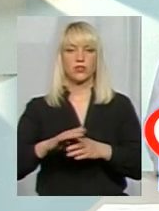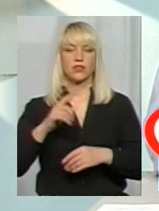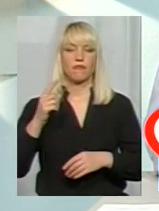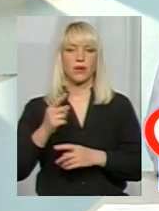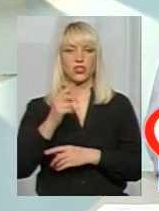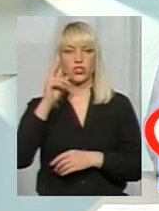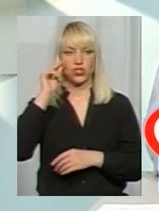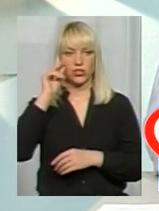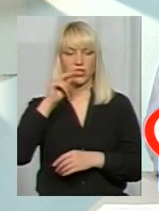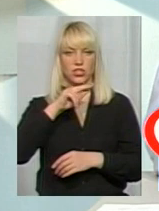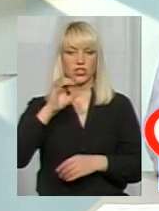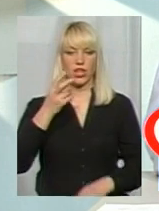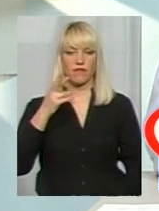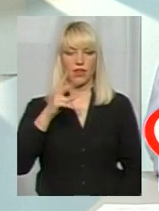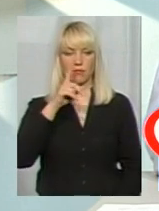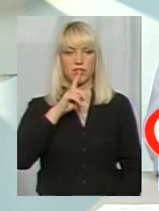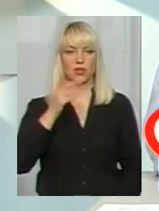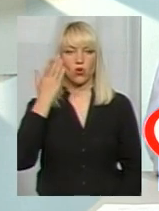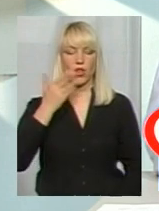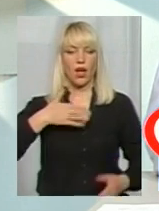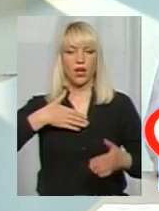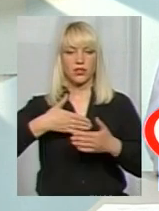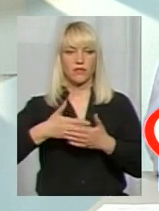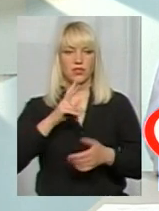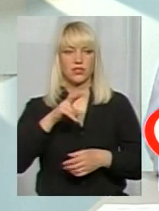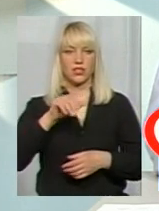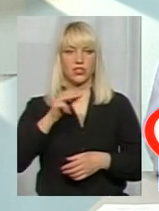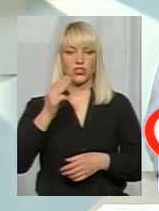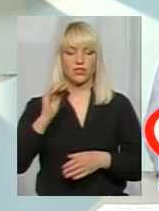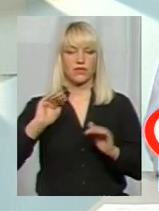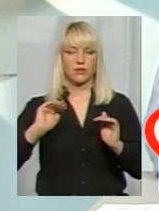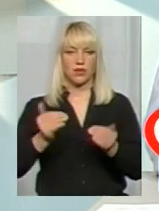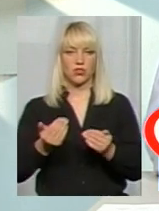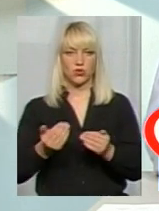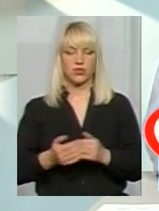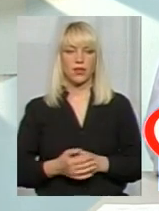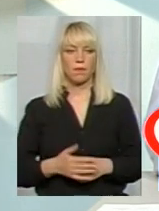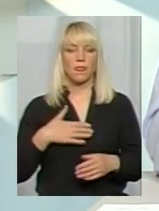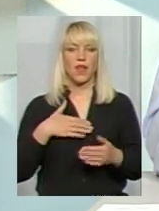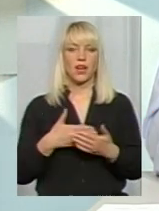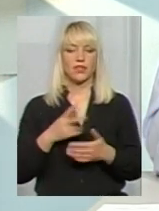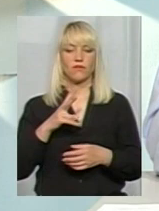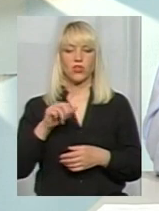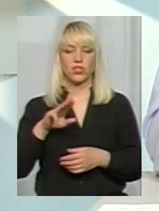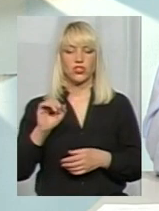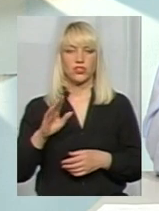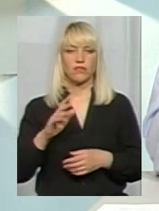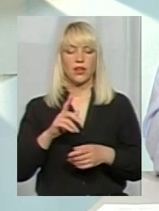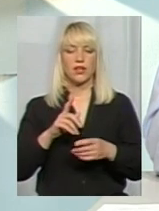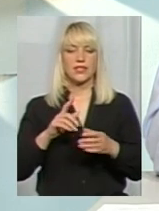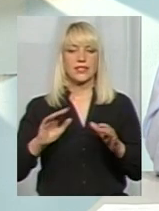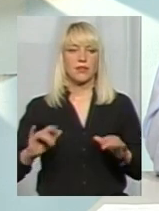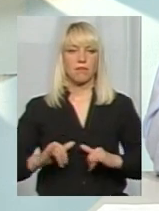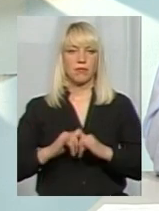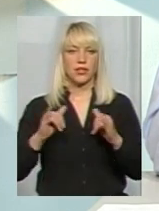числах червня місяця. Тоді, коли активність кліщів, значить, зменшується, активність кліщів під час збільшується